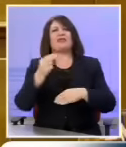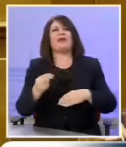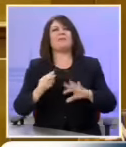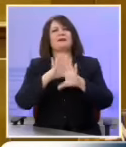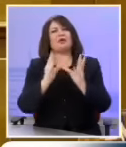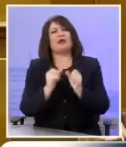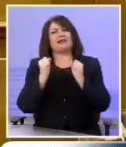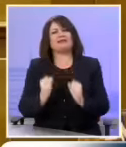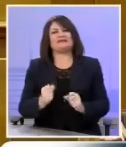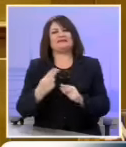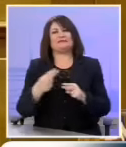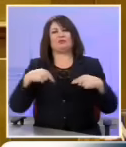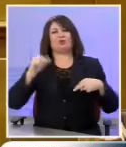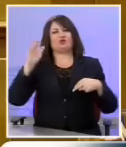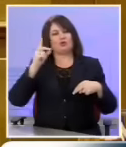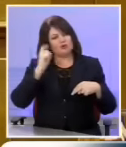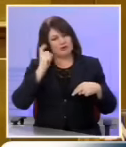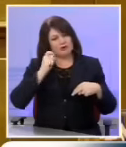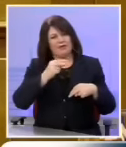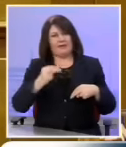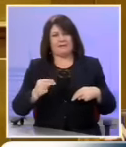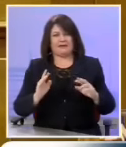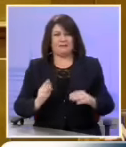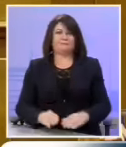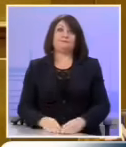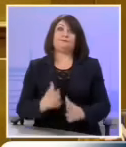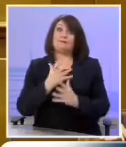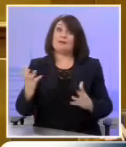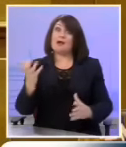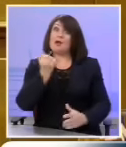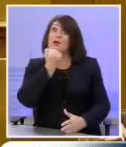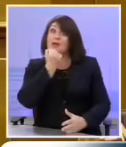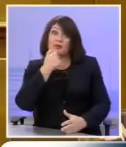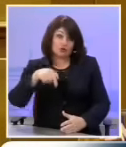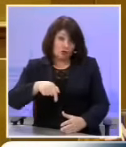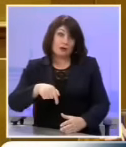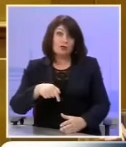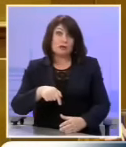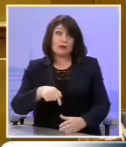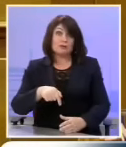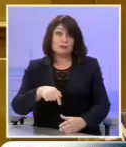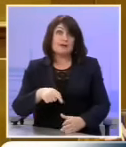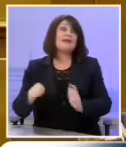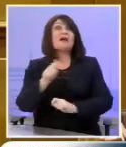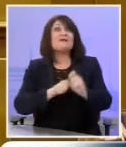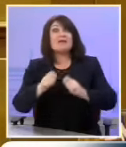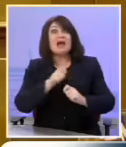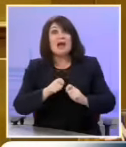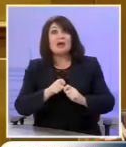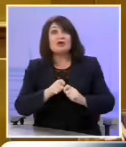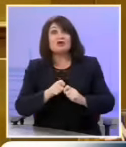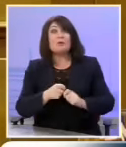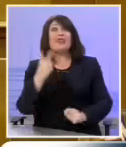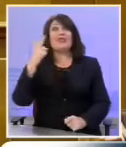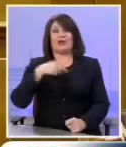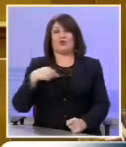κρίσιμες θέσεις και ως Υπουργός Εξωτερικών. Είναι τεράστιο λάθος στην εποχή μας να δημιουργούμε δικέφαλες αρχές